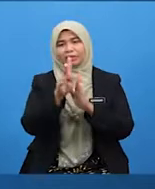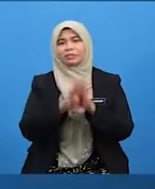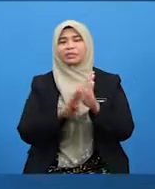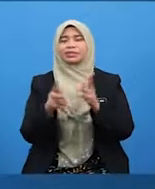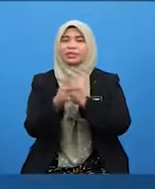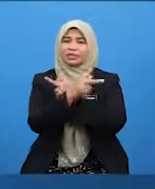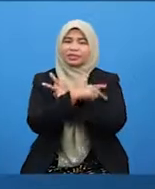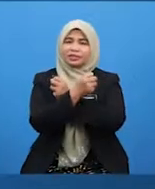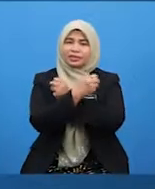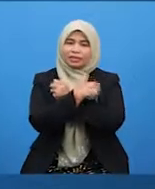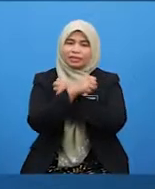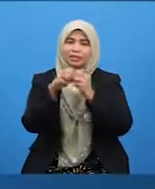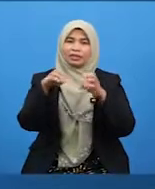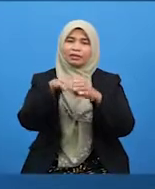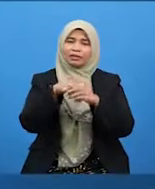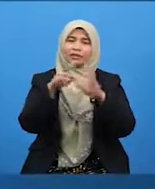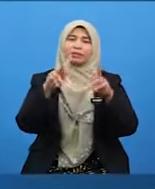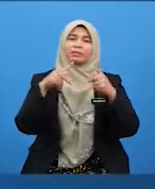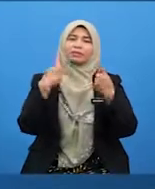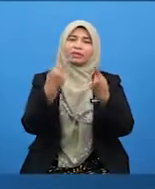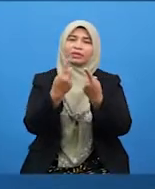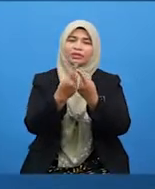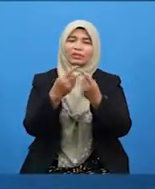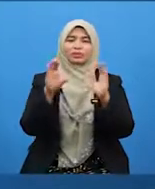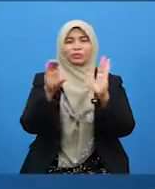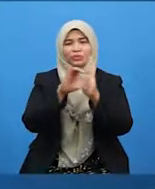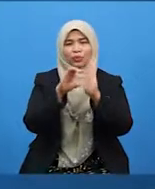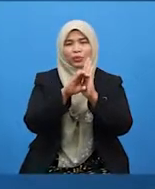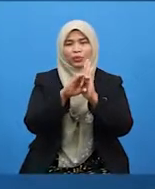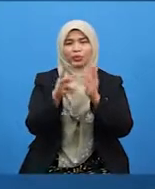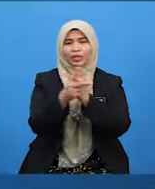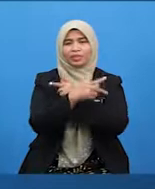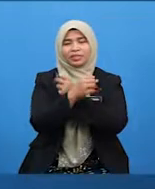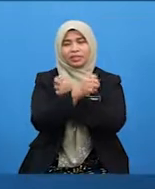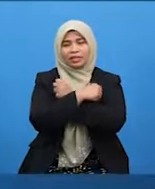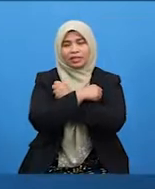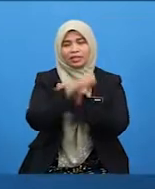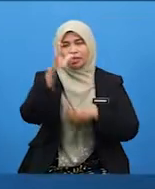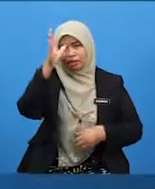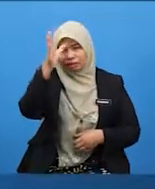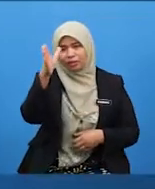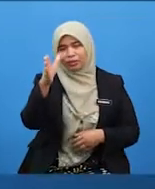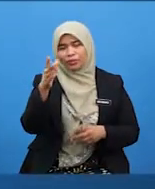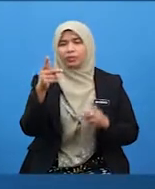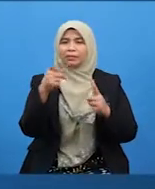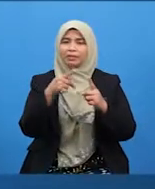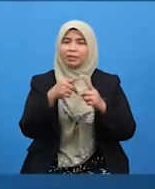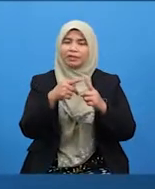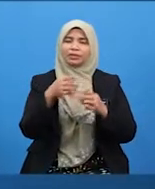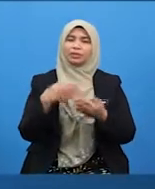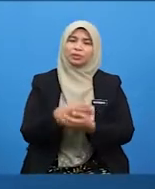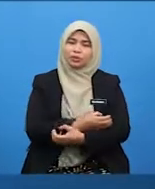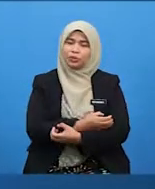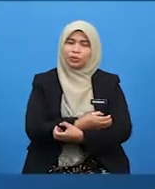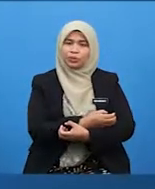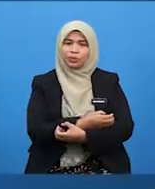Contohnya, kasih sayang datuk terhadap cucunya boleh